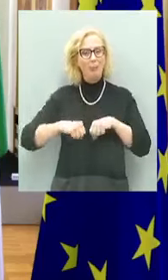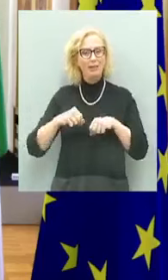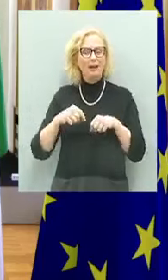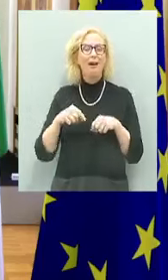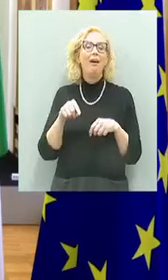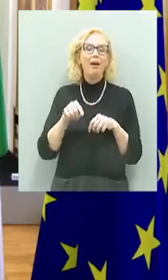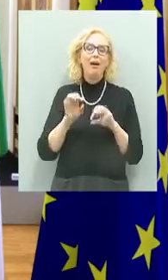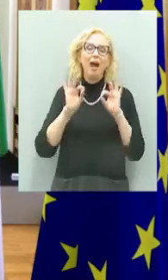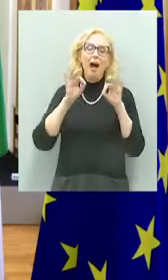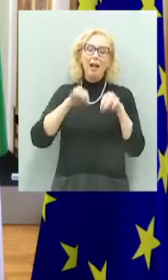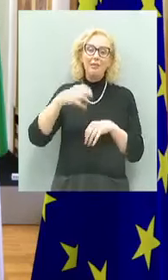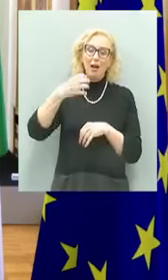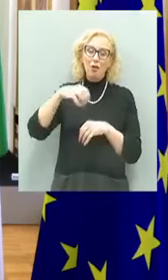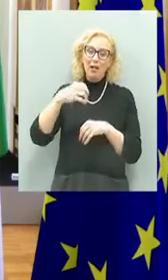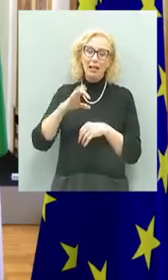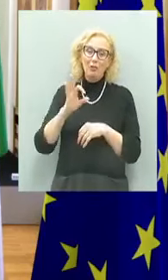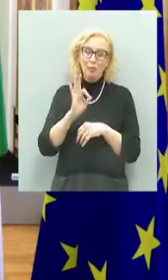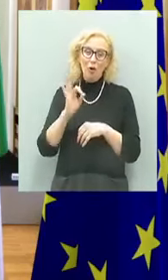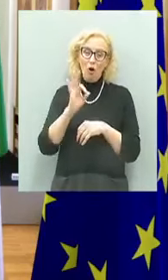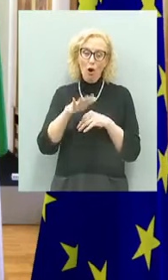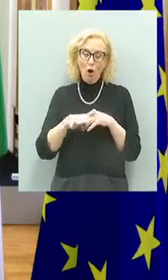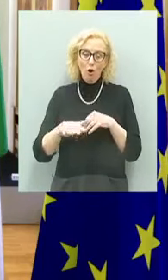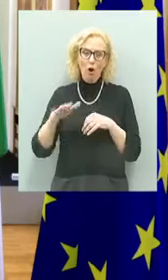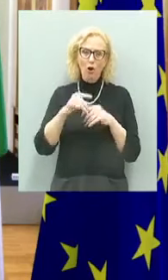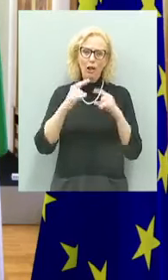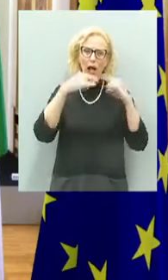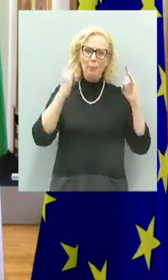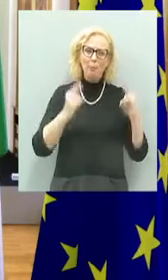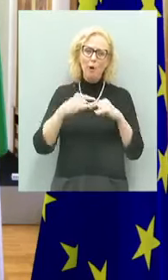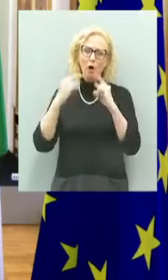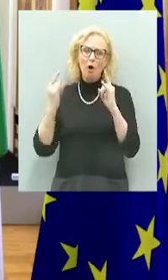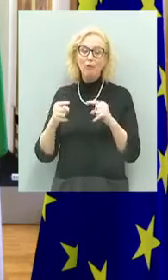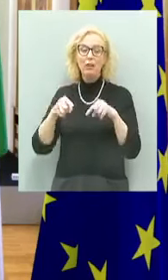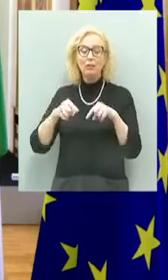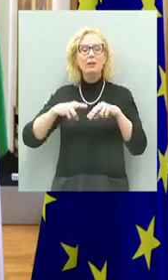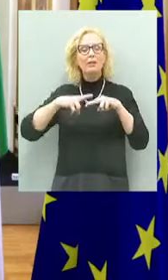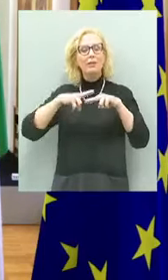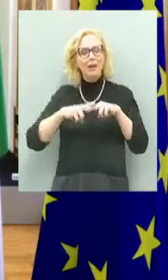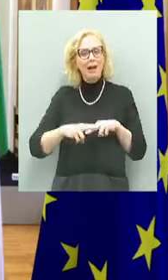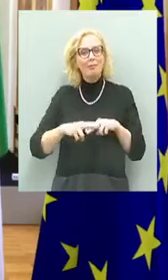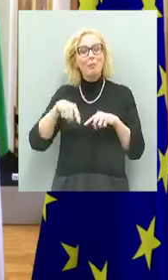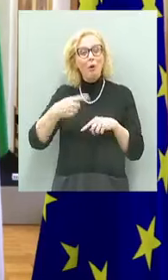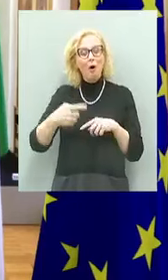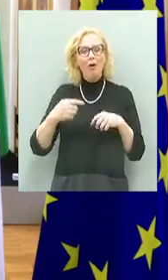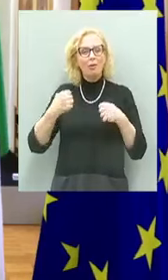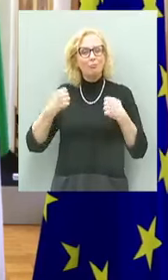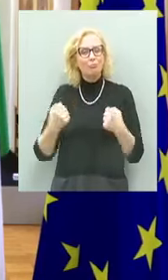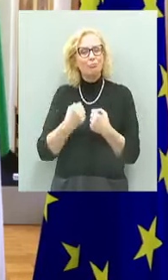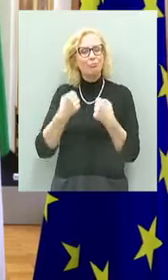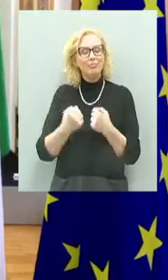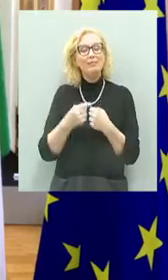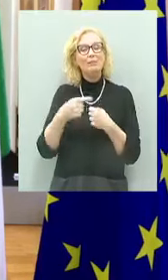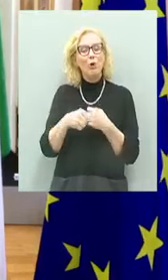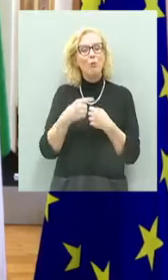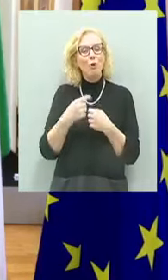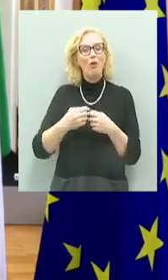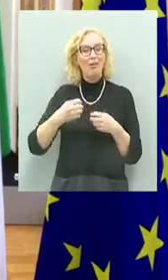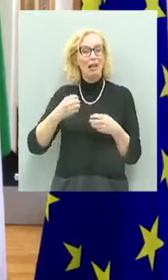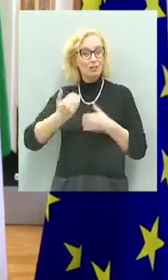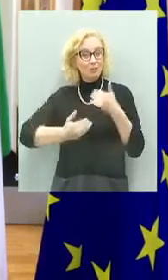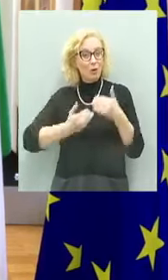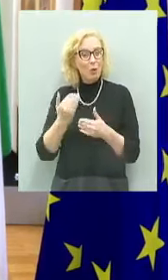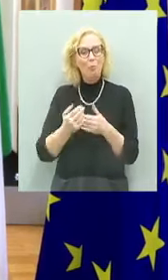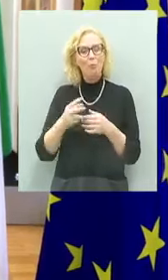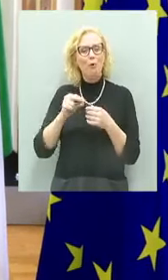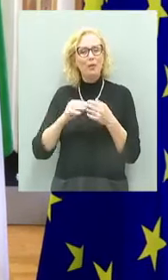profughi del Follone a Rovereto, che si sono insediati nel Trentino, che hanno collaborato a promuovere e sviluppare